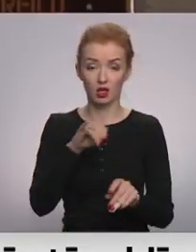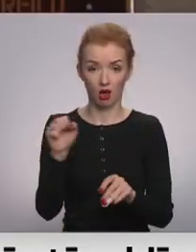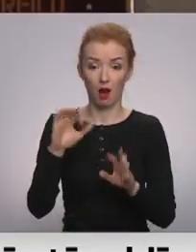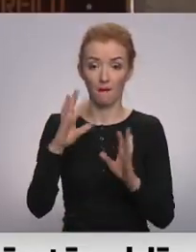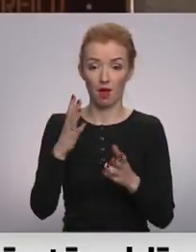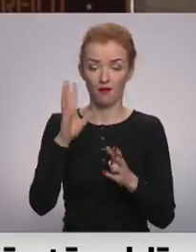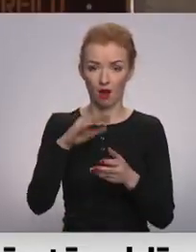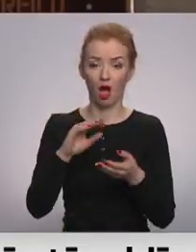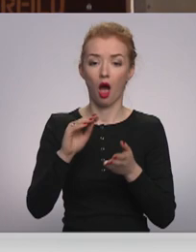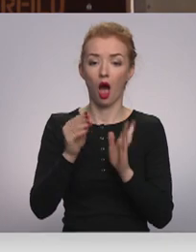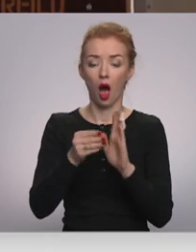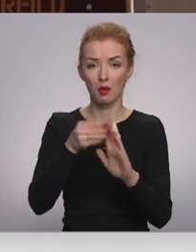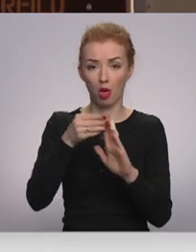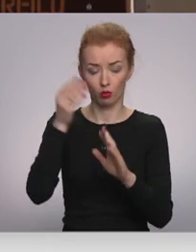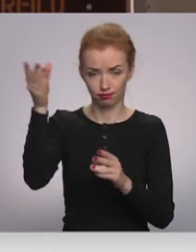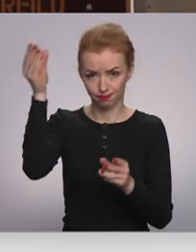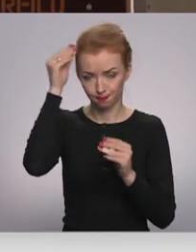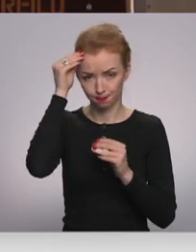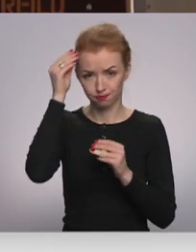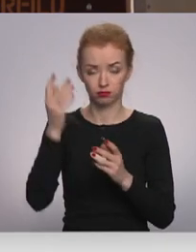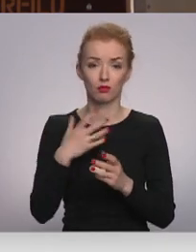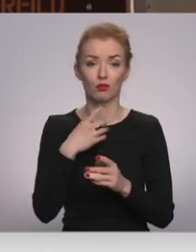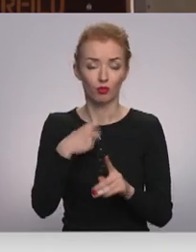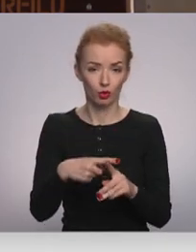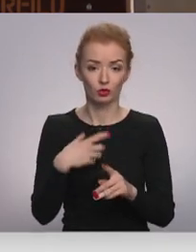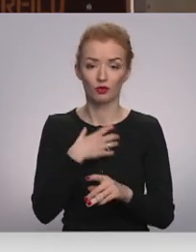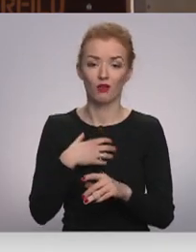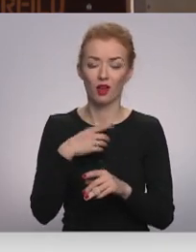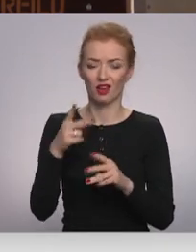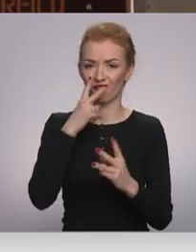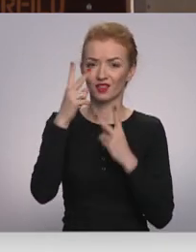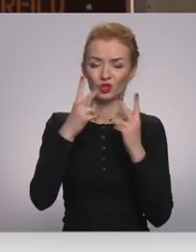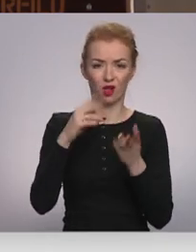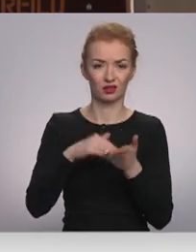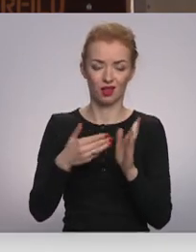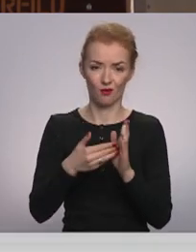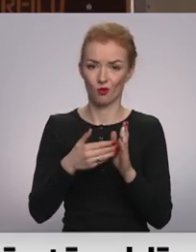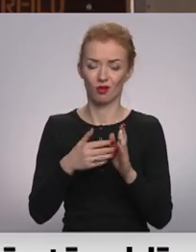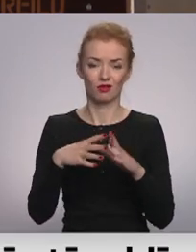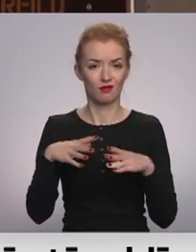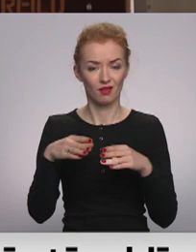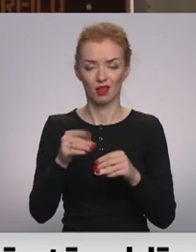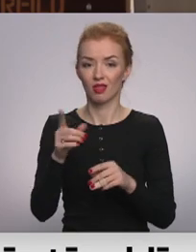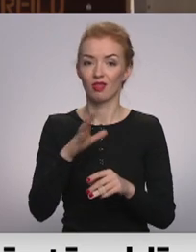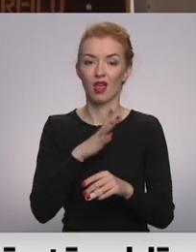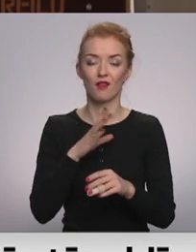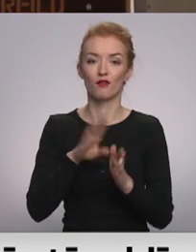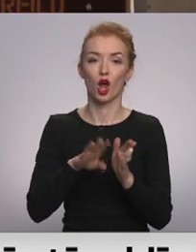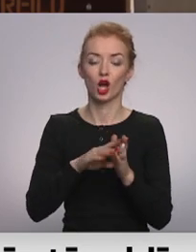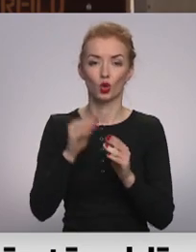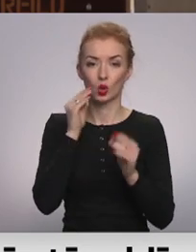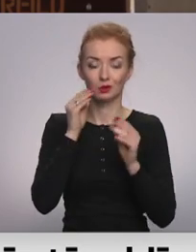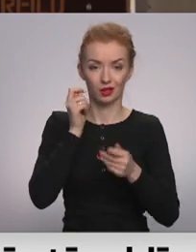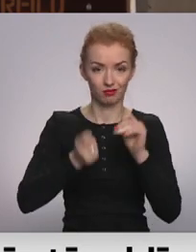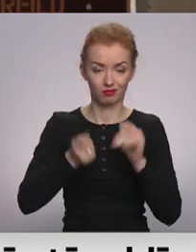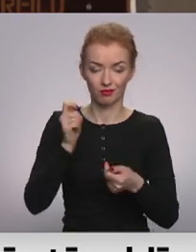kurš būtu jānostiprīt, plus tas vizuālais stāvokts nevarēja veikt kosmētisko remontu, nevajadzot